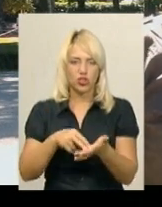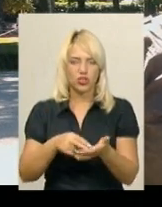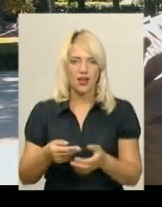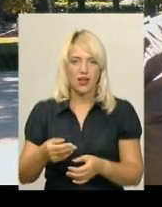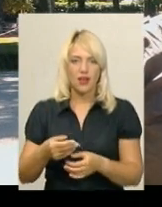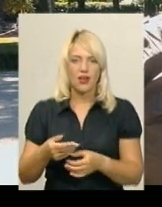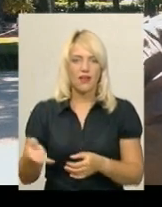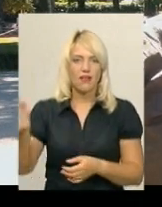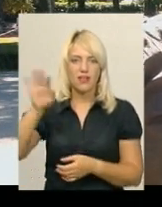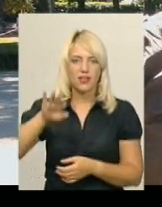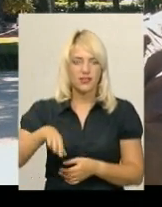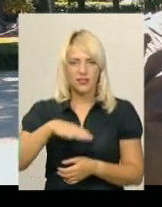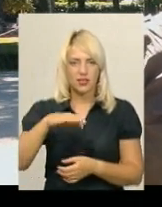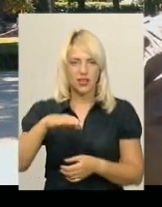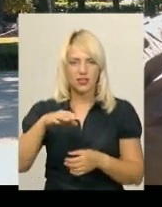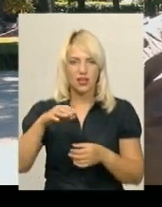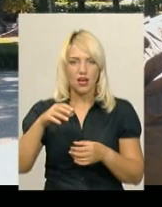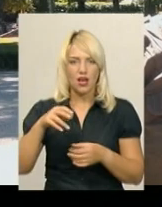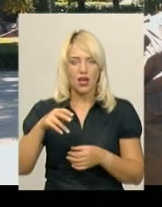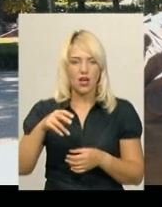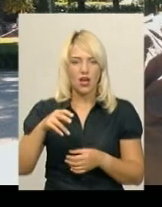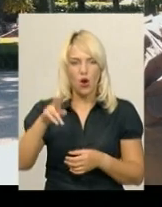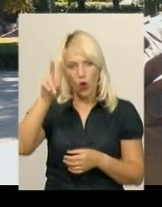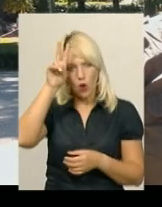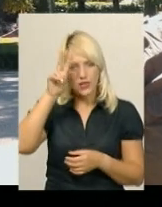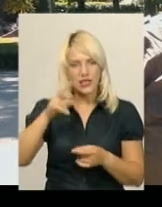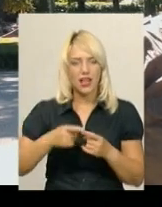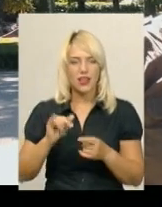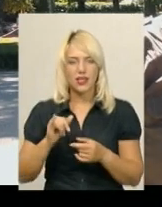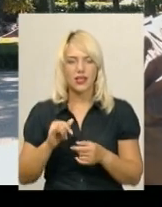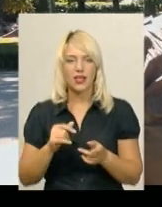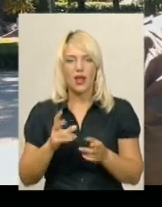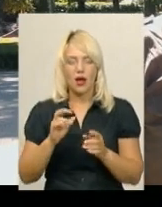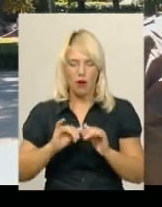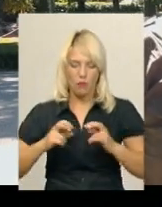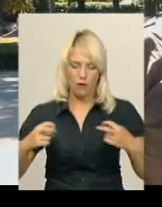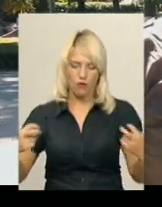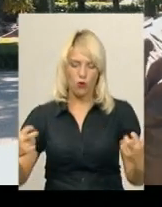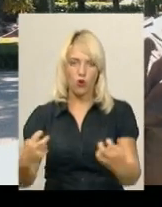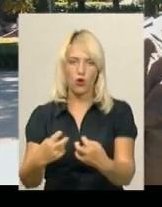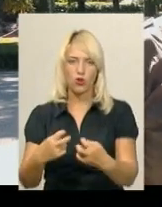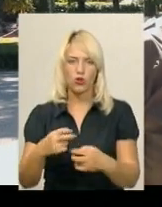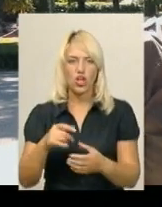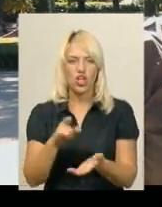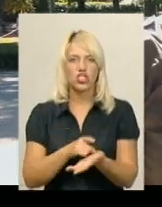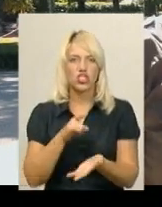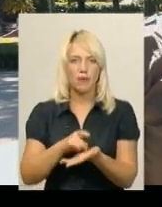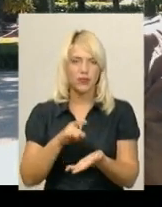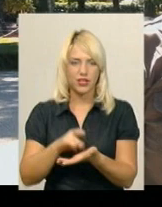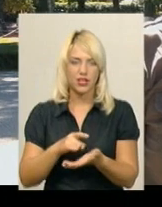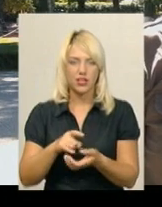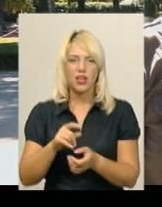козел, екзотична тварина. А навколо по колу сидять жабки і пускають на нього